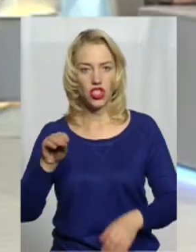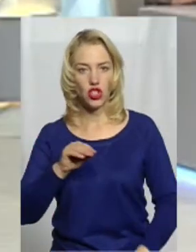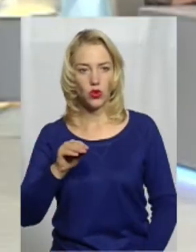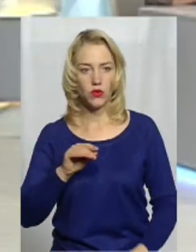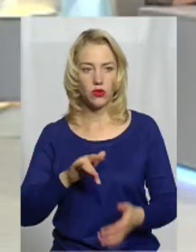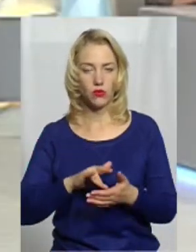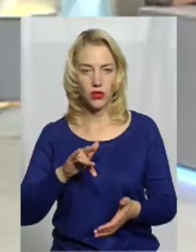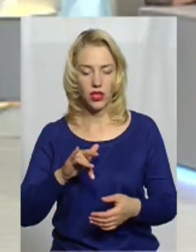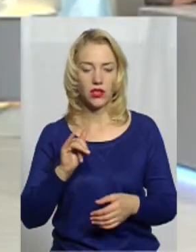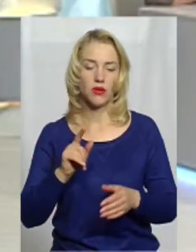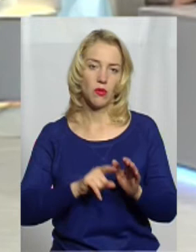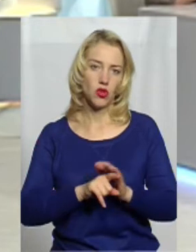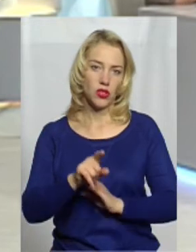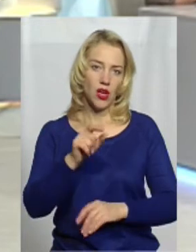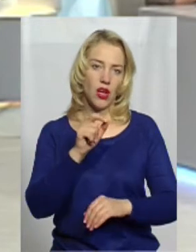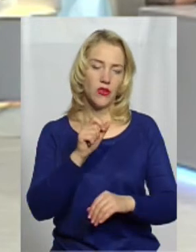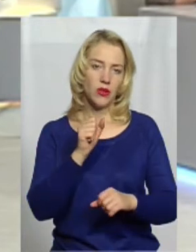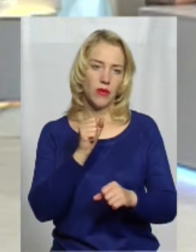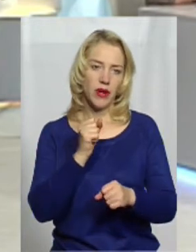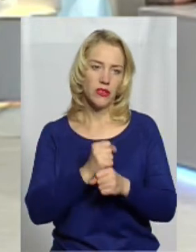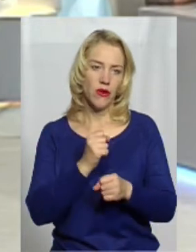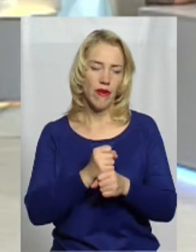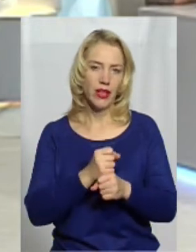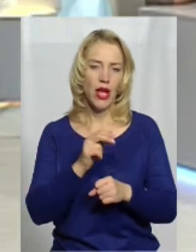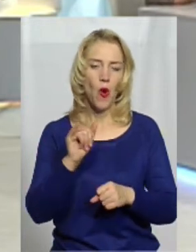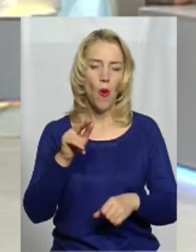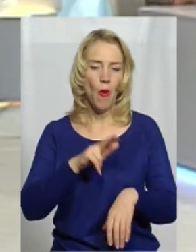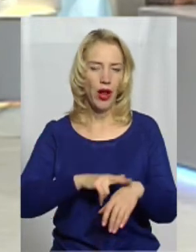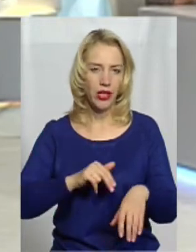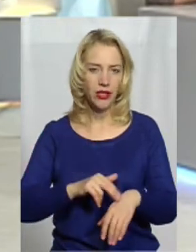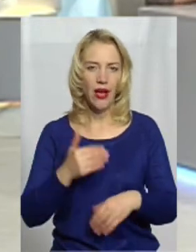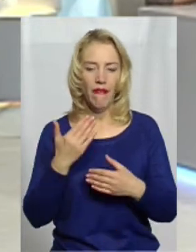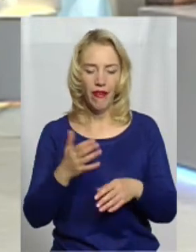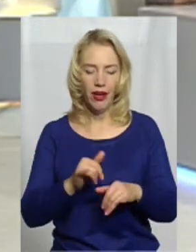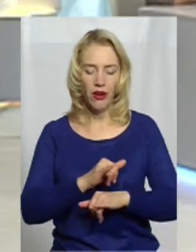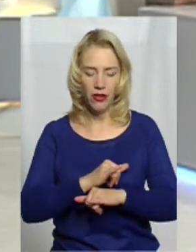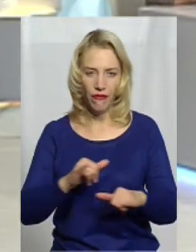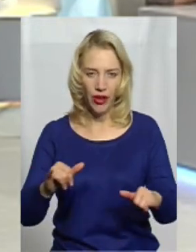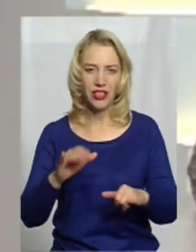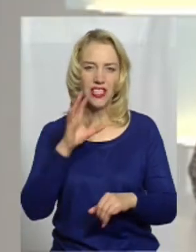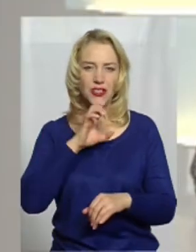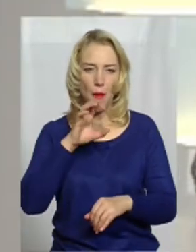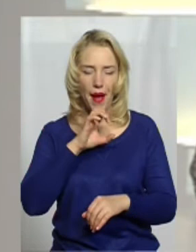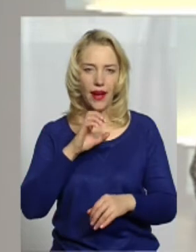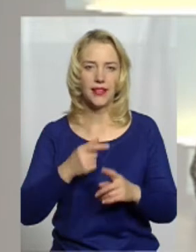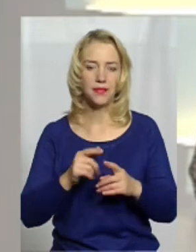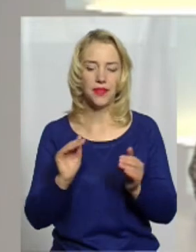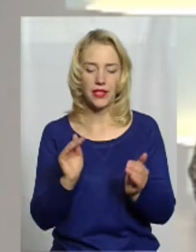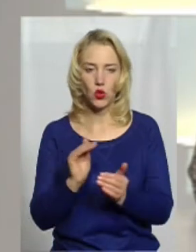поліції. Більш докладно. Ви розводите собак, маленькі цуцики.